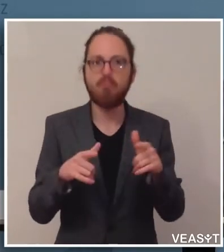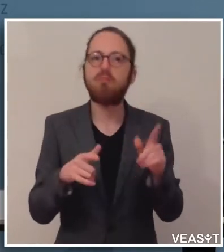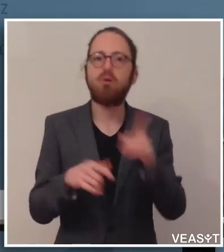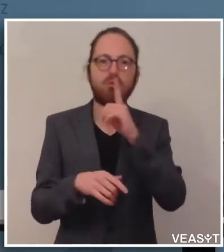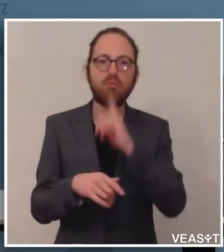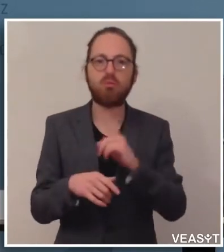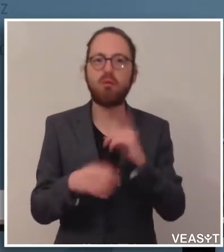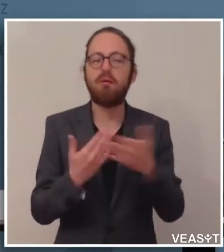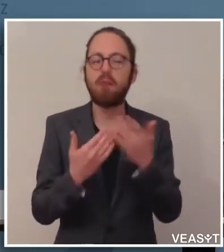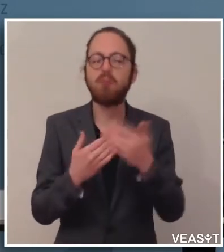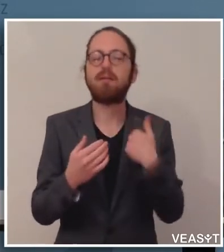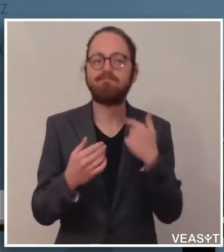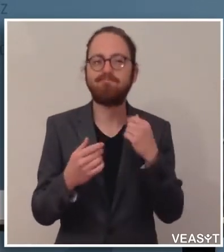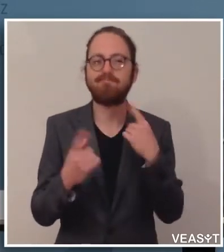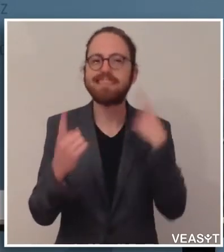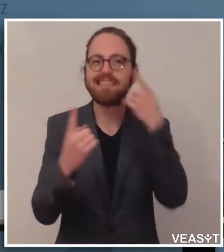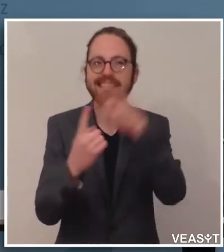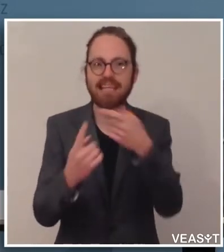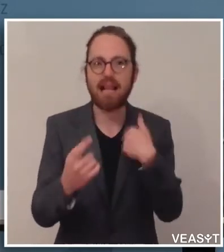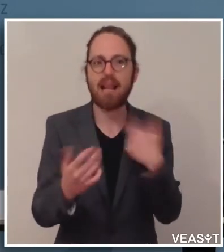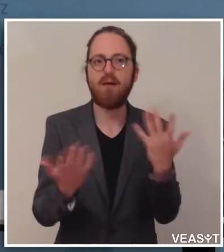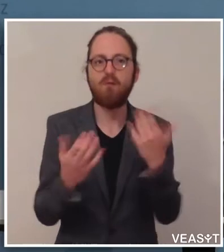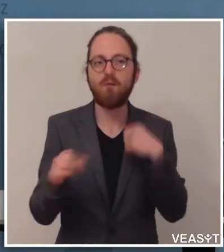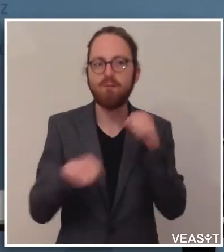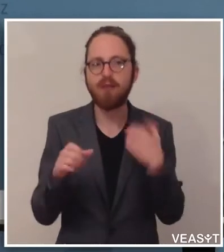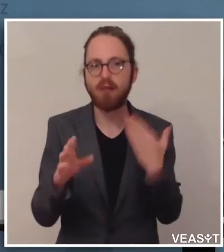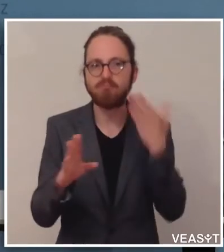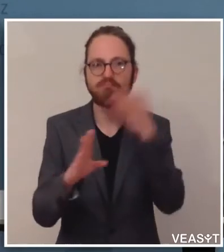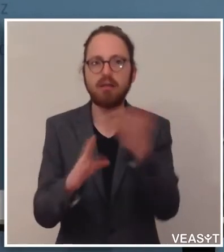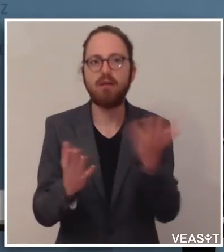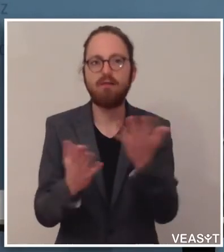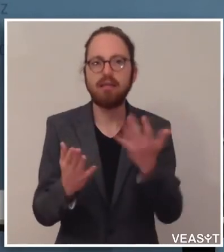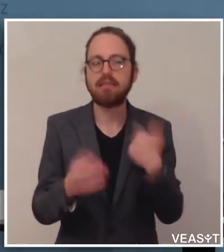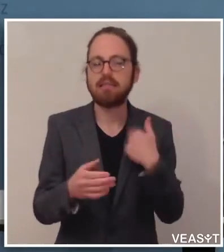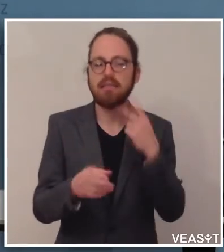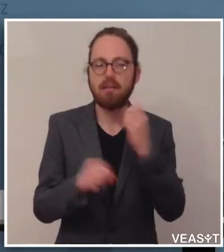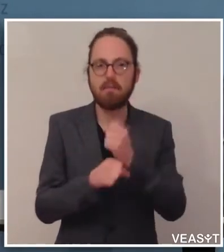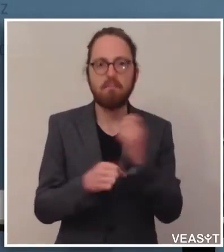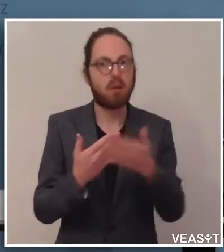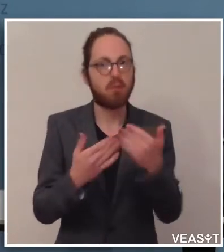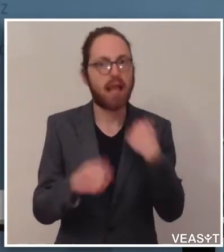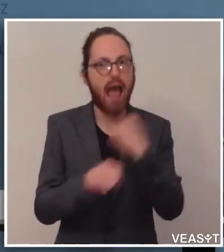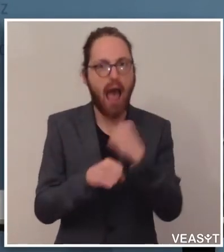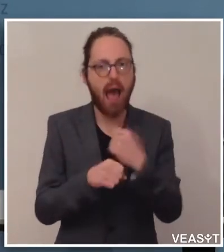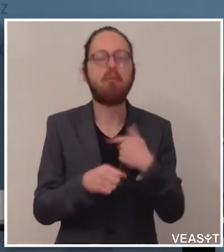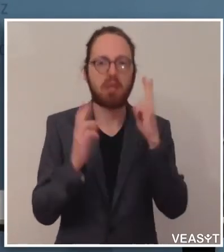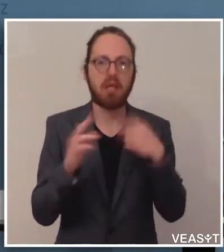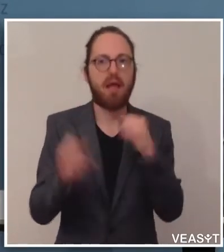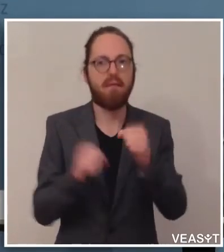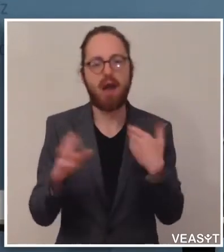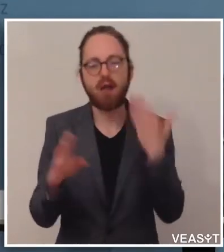Bewegen sich zu einem Ziel hin, wo es eben eine erlaubte Fortbewegung gibt, nämlich zur Arbeit, zum Einkaufen,